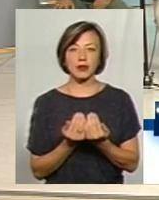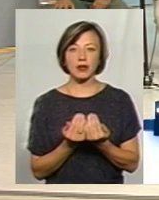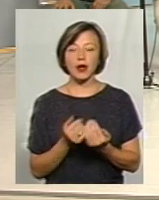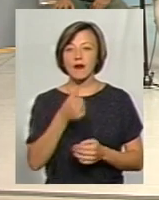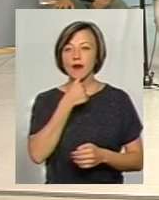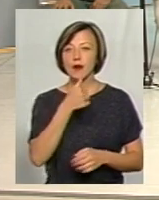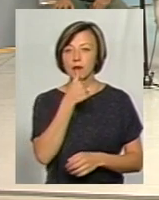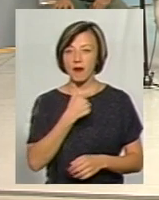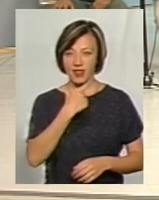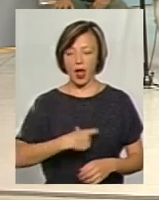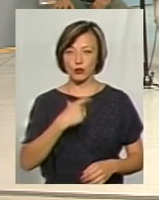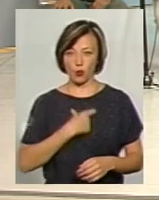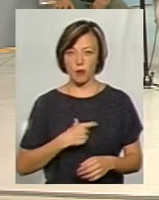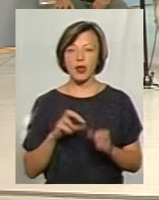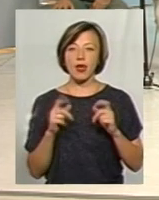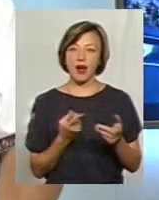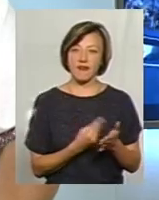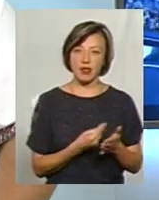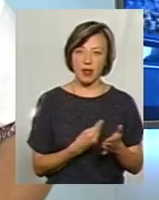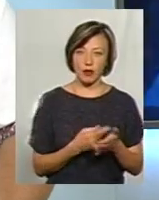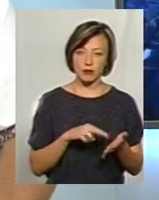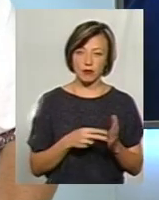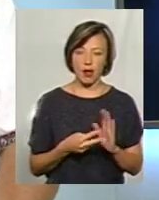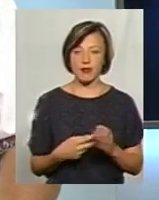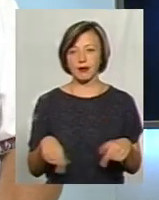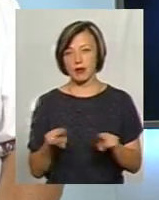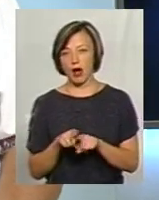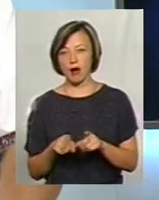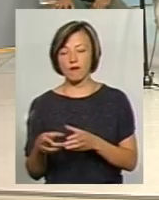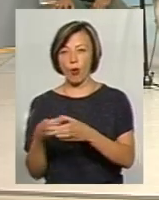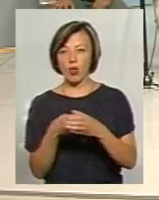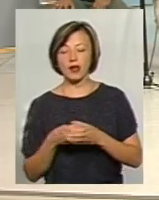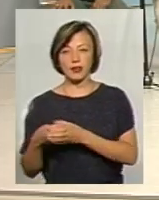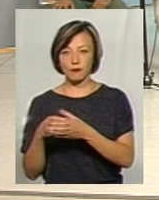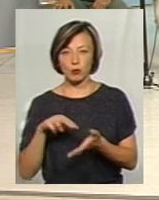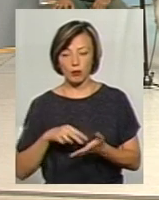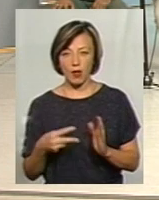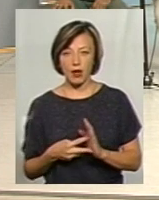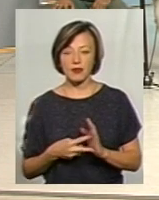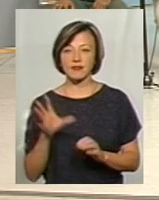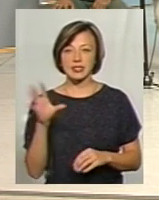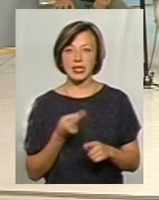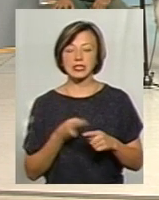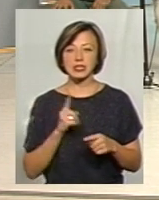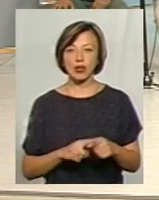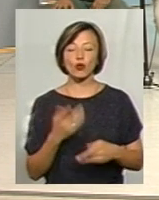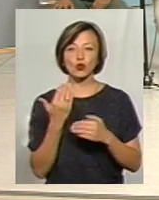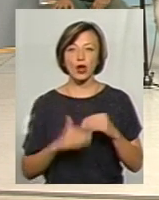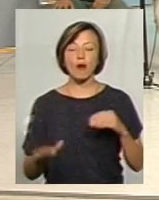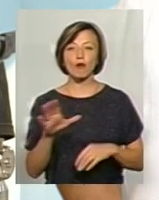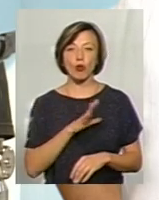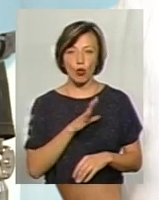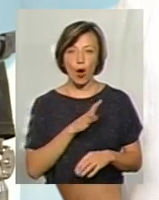шкурі, як в фінансовому плані, як в колективному плані, все це вже було.